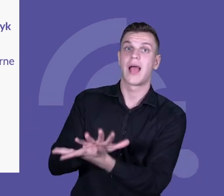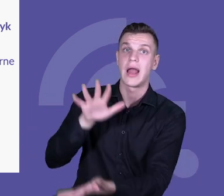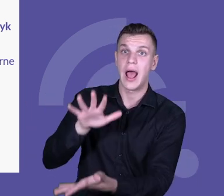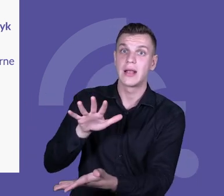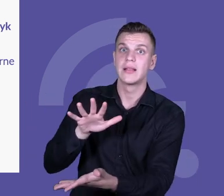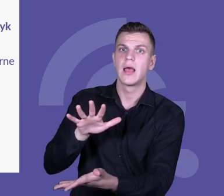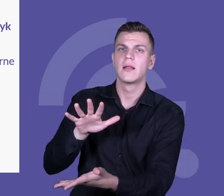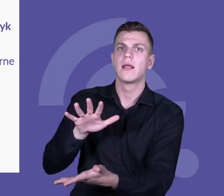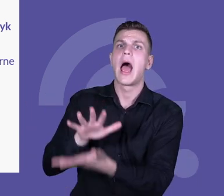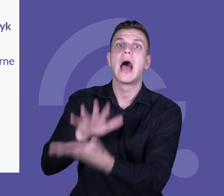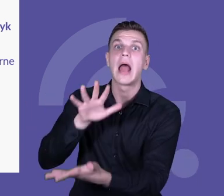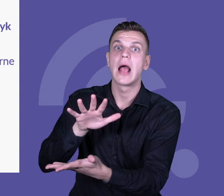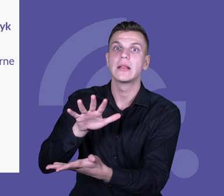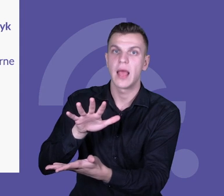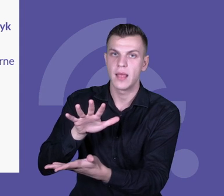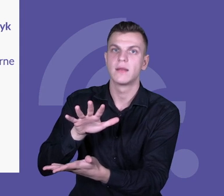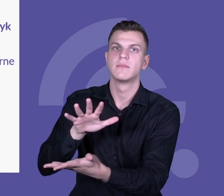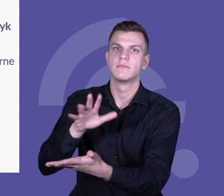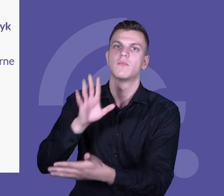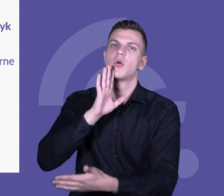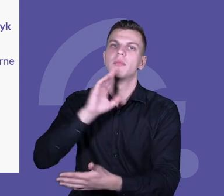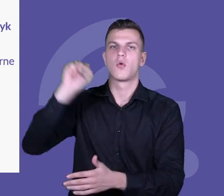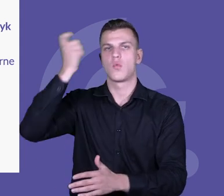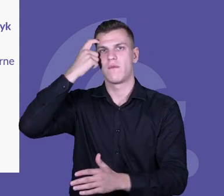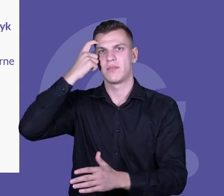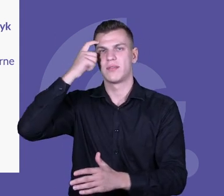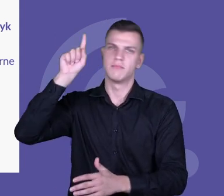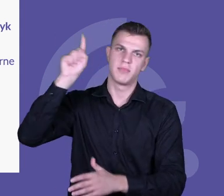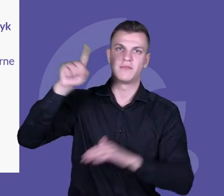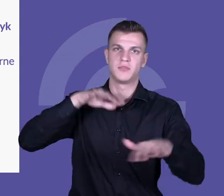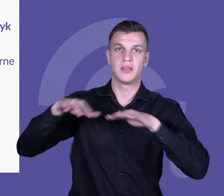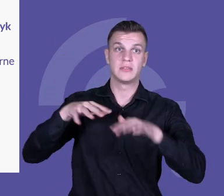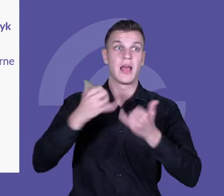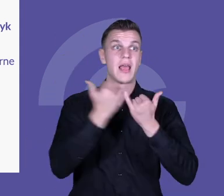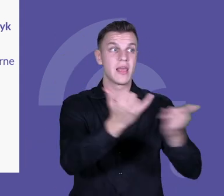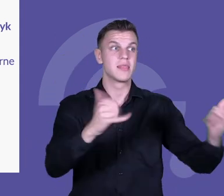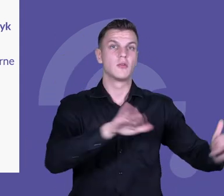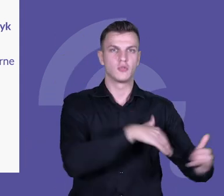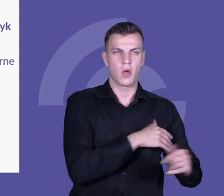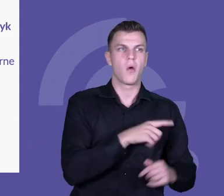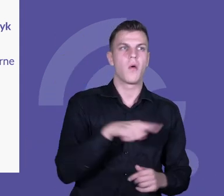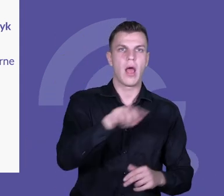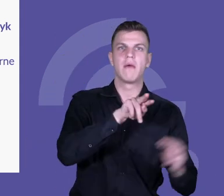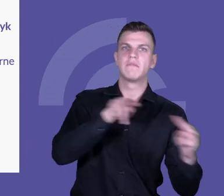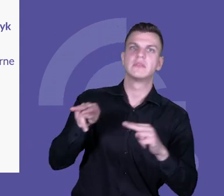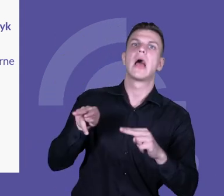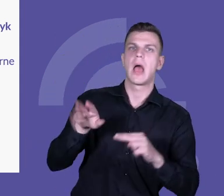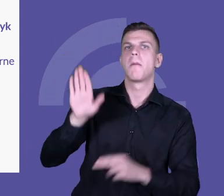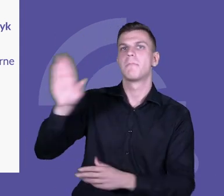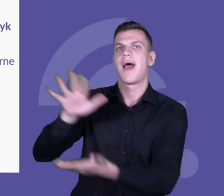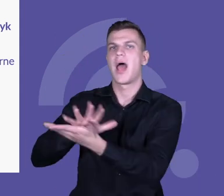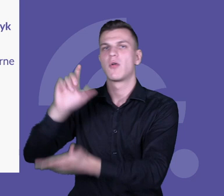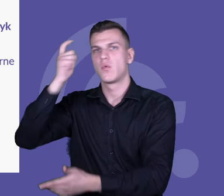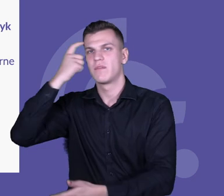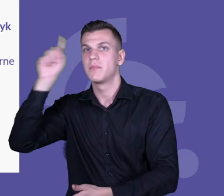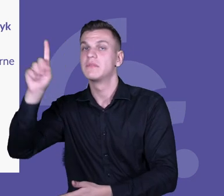na tle innych placówek. Uśmiecham się w kierunku jednej ze szkół, myślę, że doskonale wiedzą, która to szkoła,